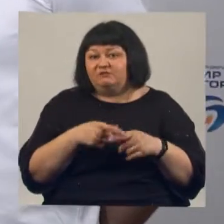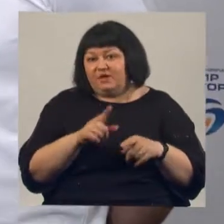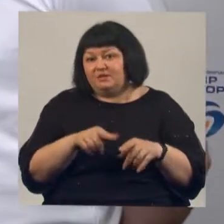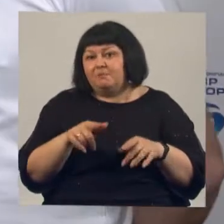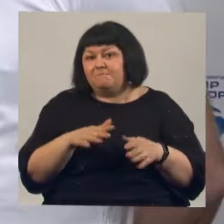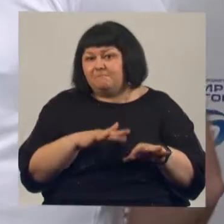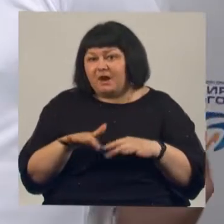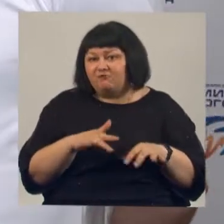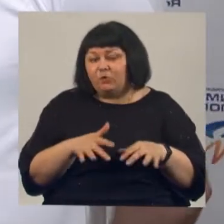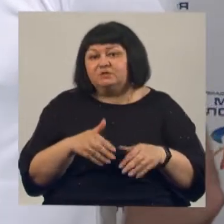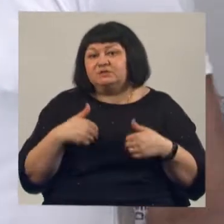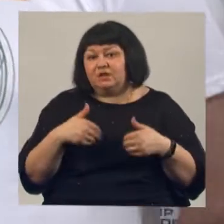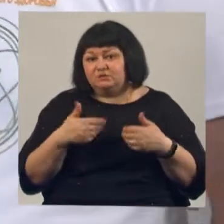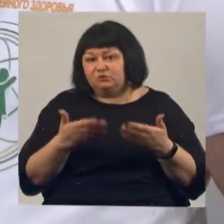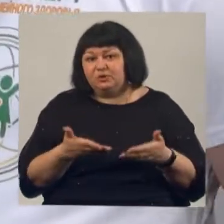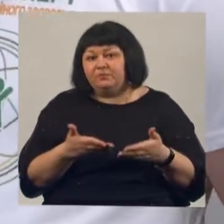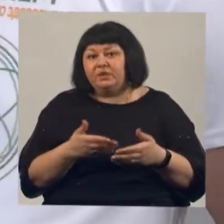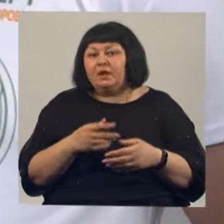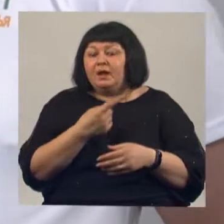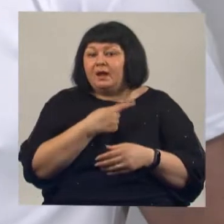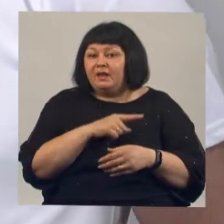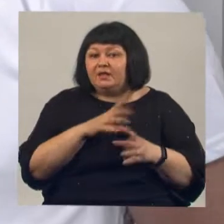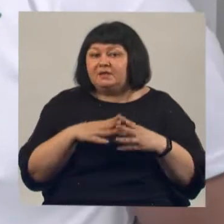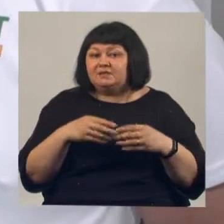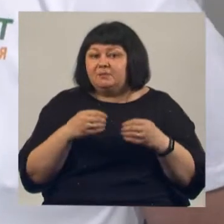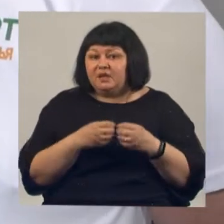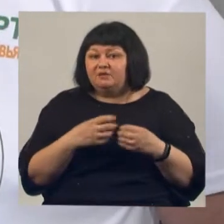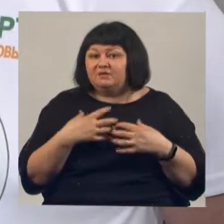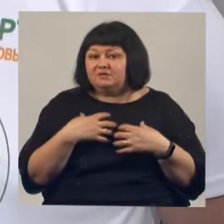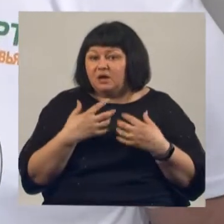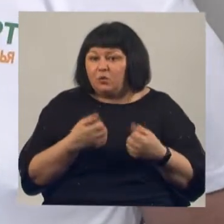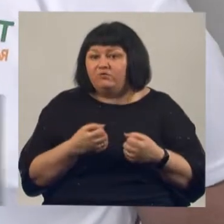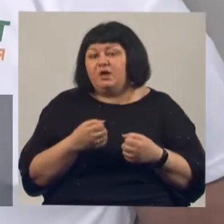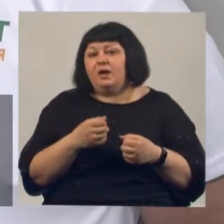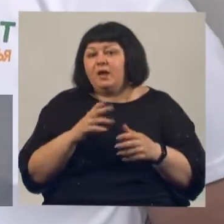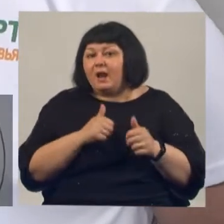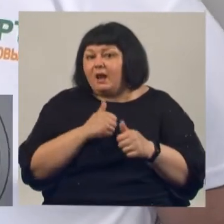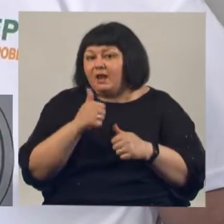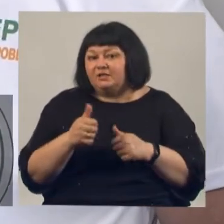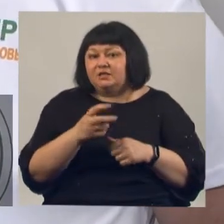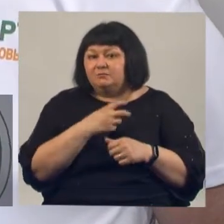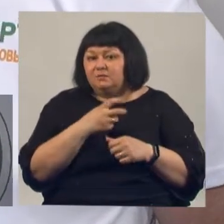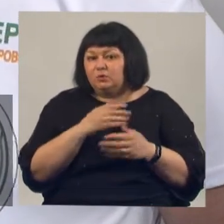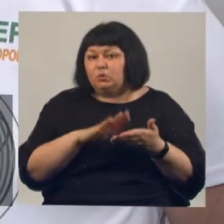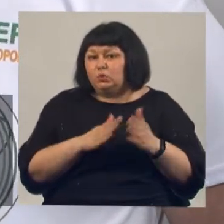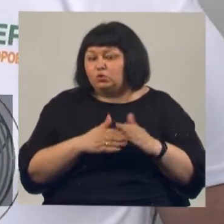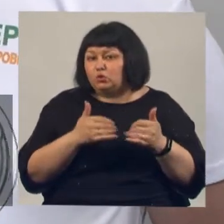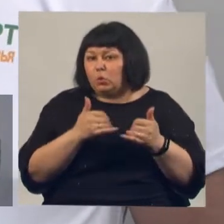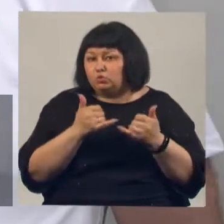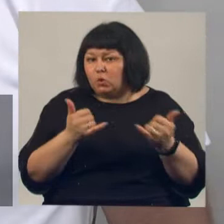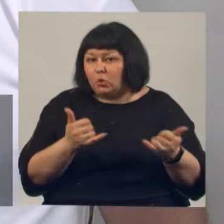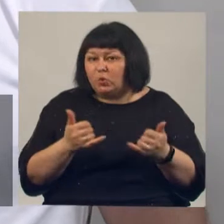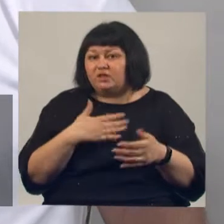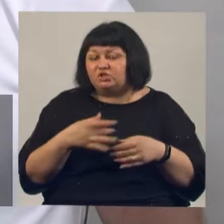Здравствуйте. Клиника семейного здоровья «Медэксперт» является лидером диагностических медицинских услуг в нашем регионе.